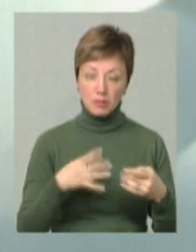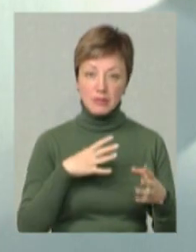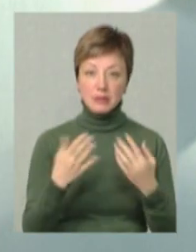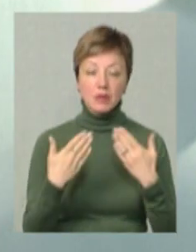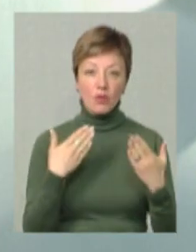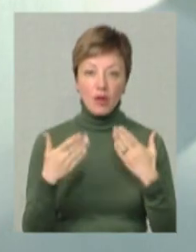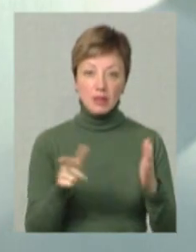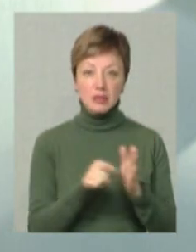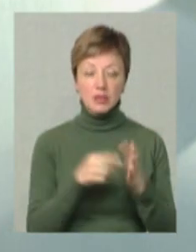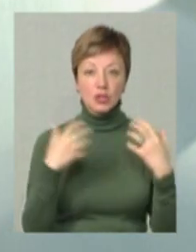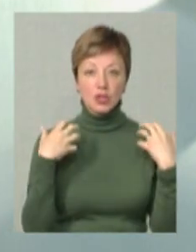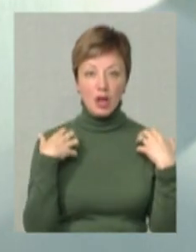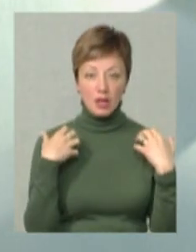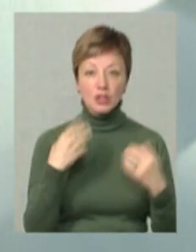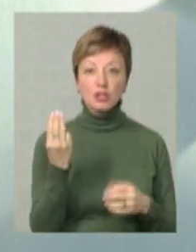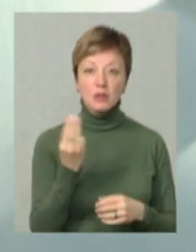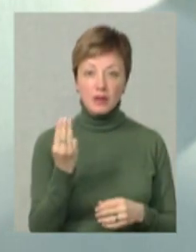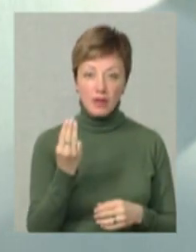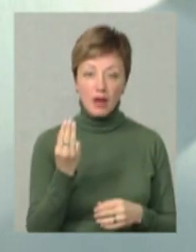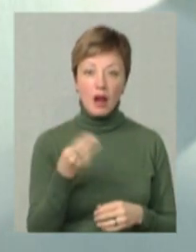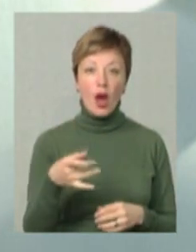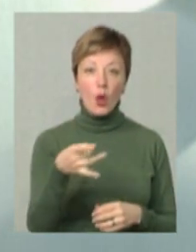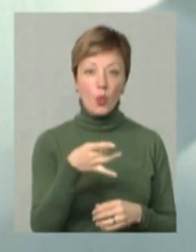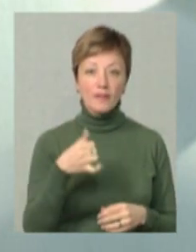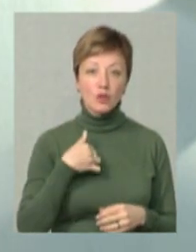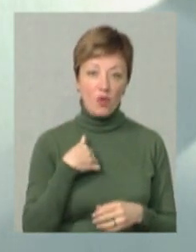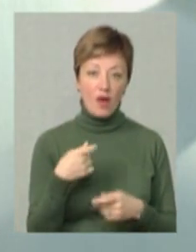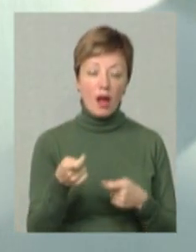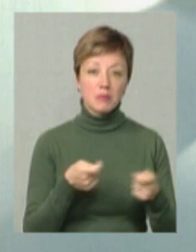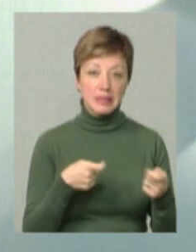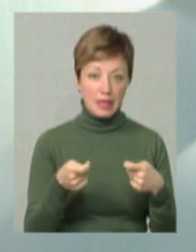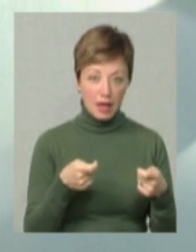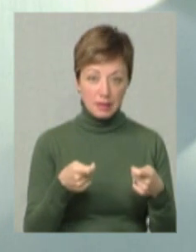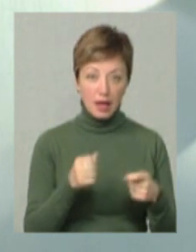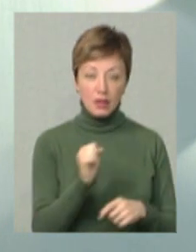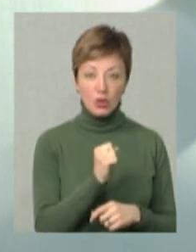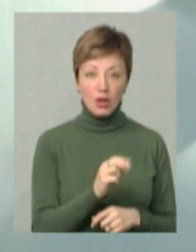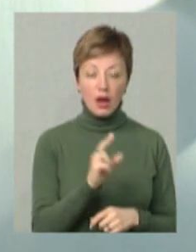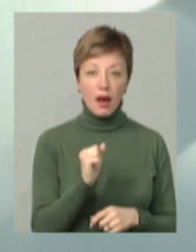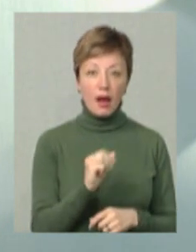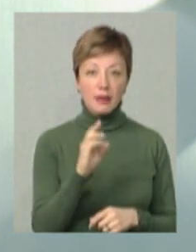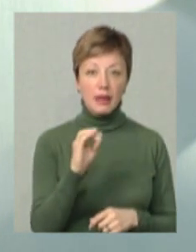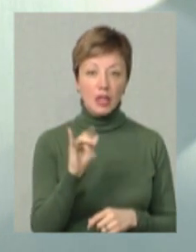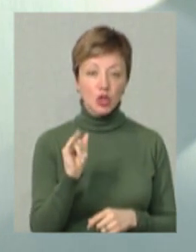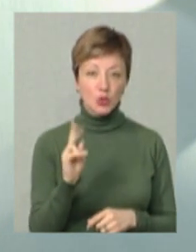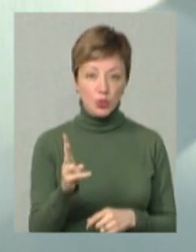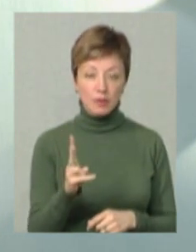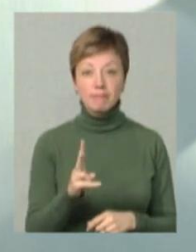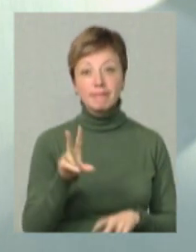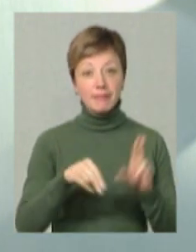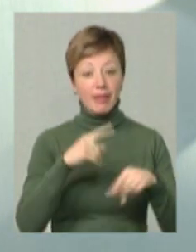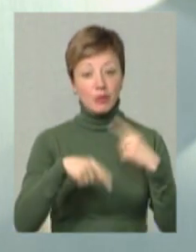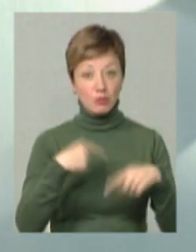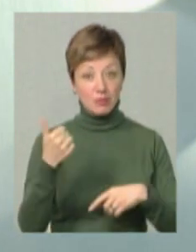спілкувалися із начальником Шепетівської районної військової адміністрації Анатолієм Катеринчуком. Сподіваємось, на